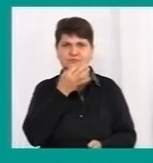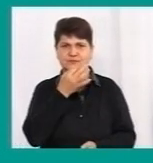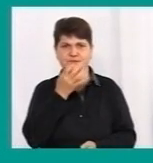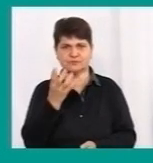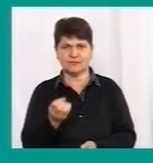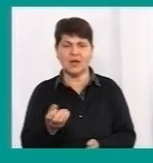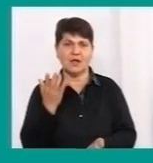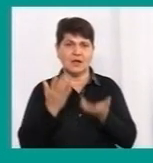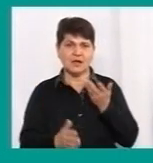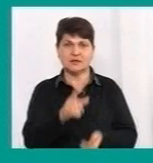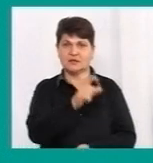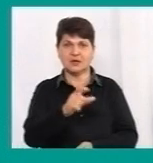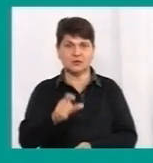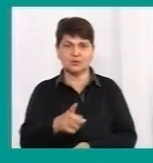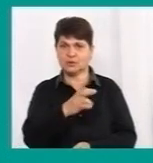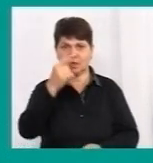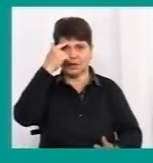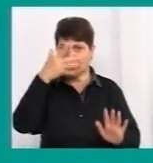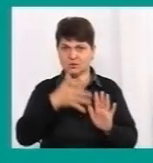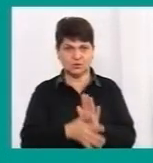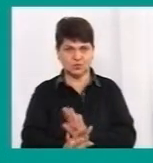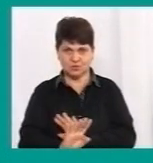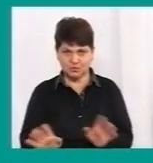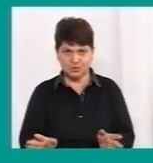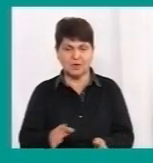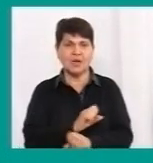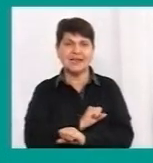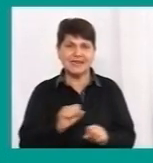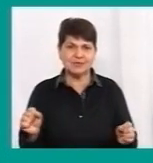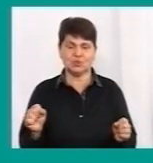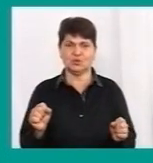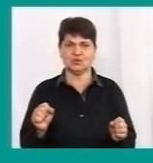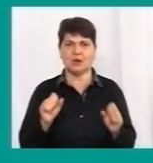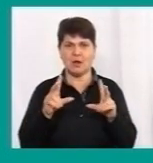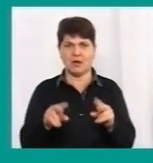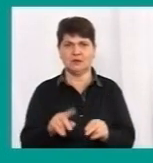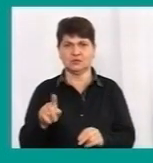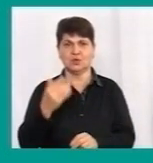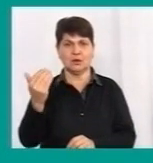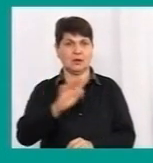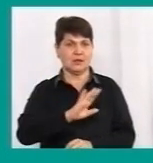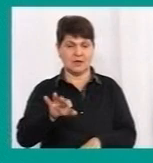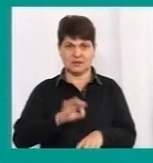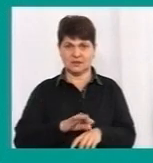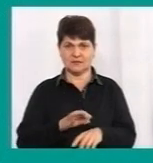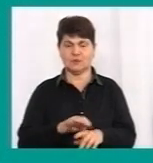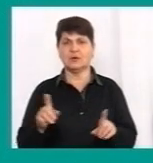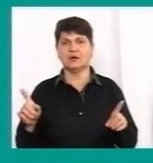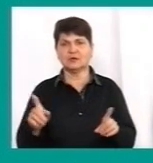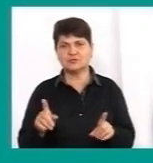якщо люди не схаменуться, не зрозуміють, що не можна гарантувати, що ти не захворієш. Що чусь в нас,